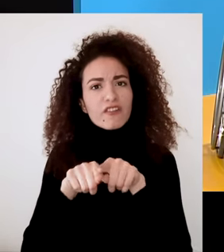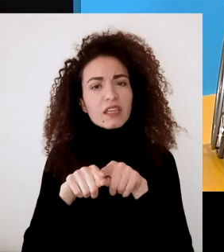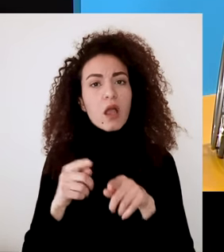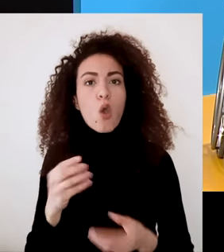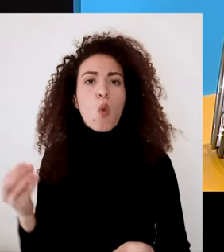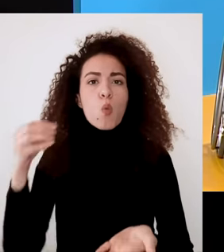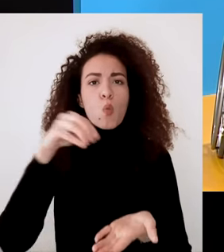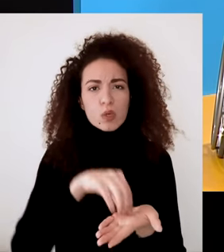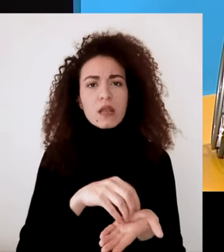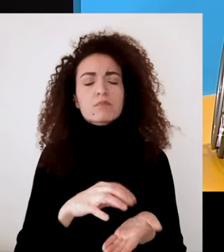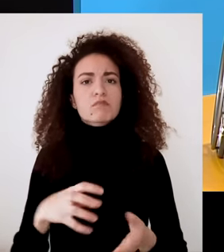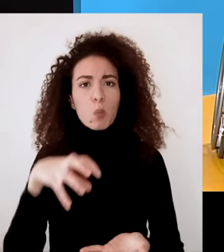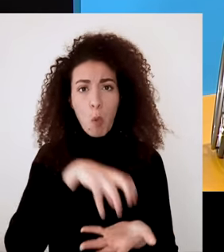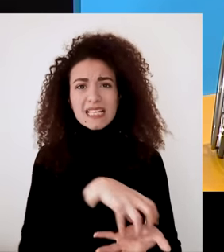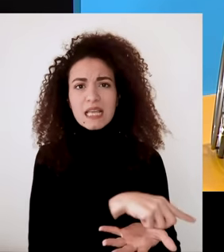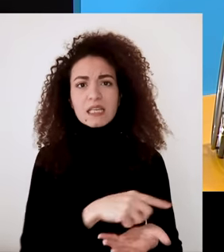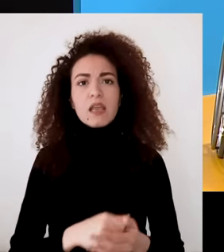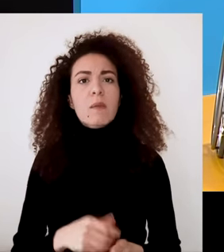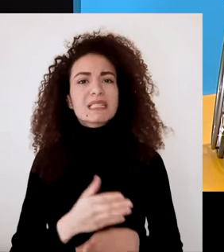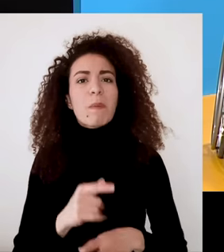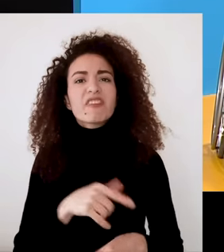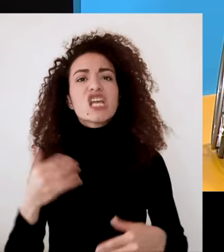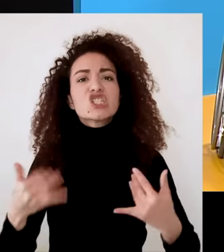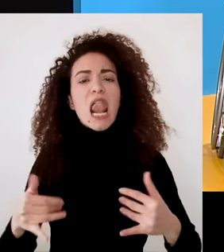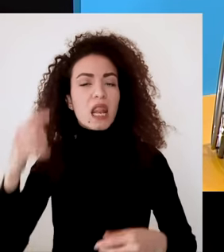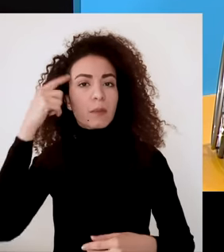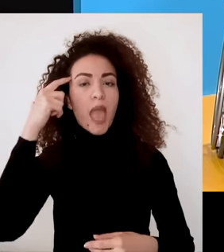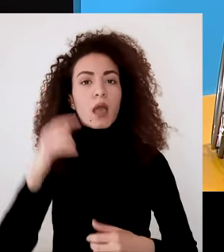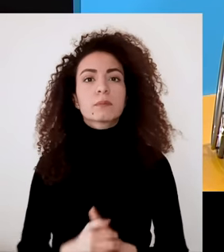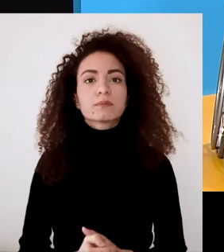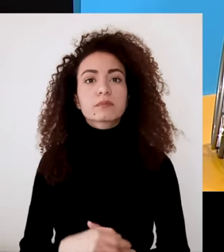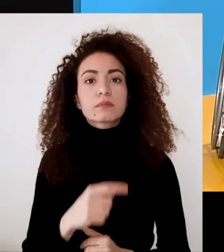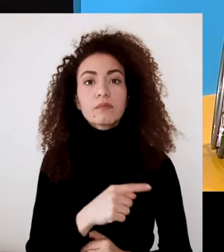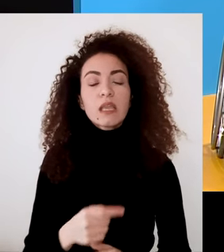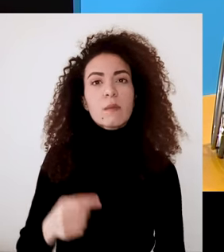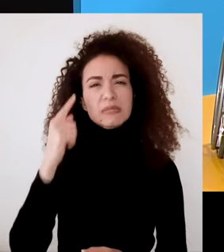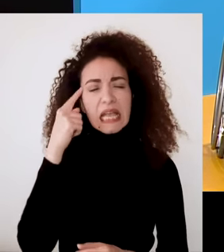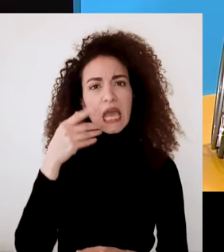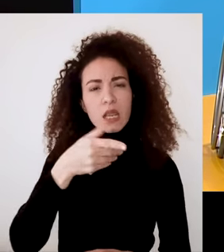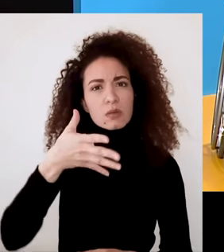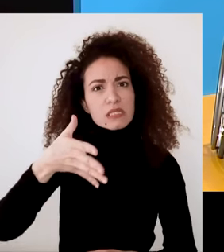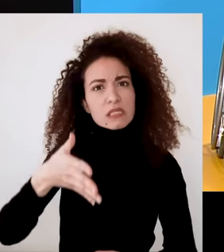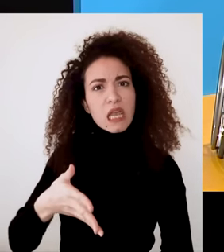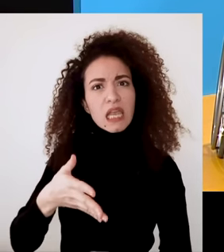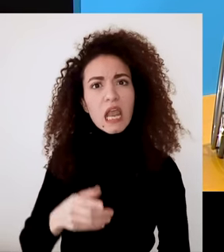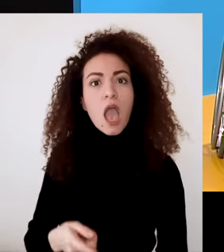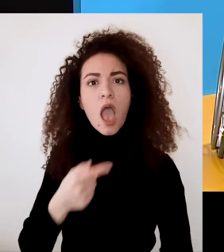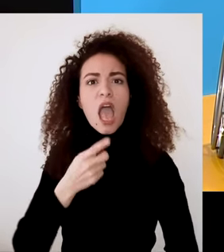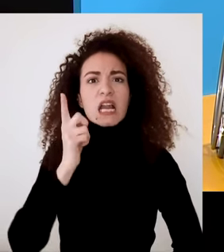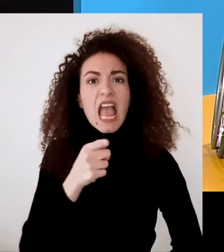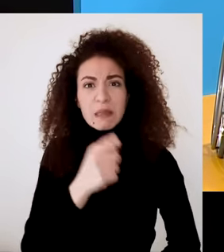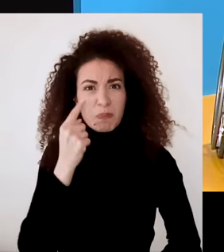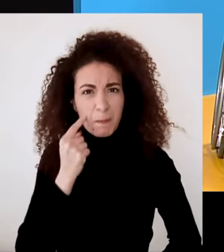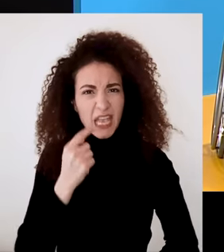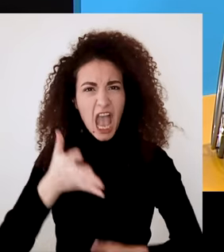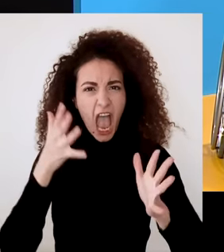جيبوني أهلي بعمر مبكر المؤسسة بتذكر قلة إيه لما تم تهديد بالعزل إذا ما بوقف بكه لما صار عمر 12